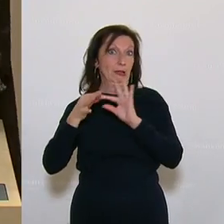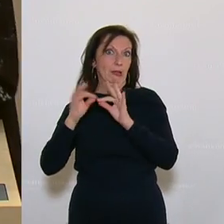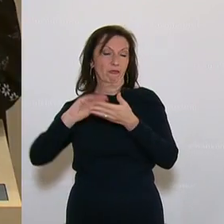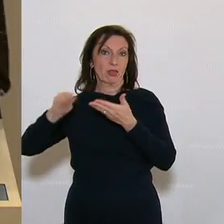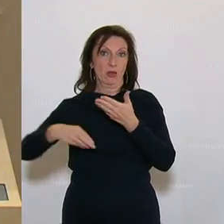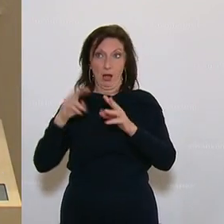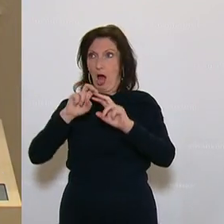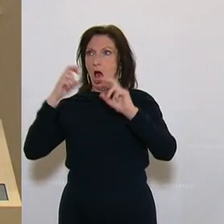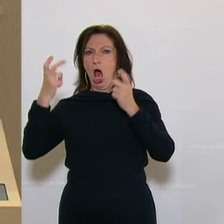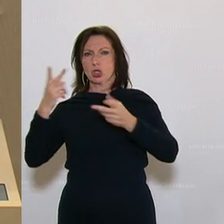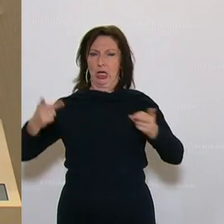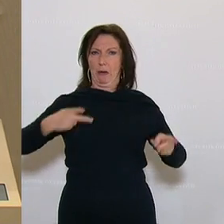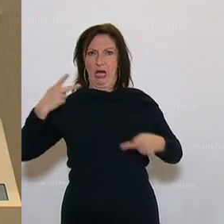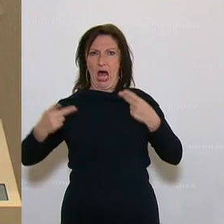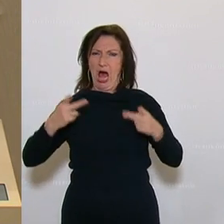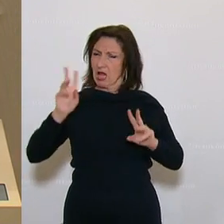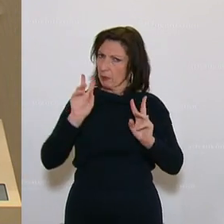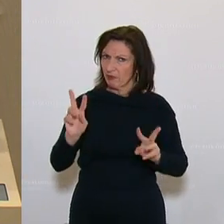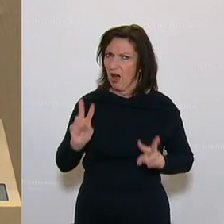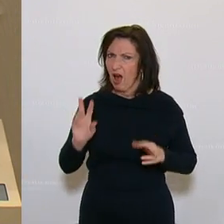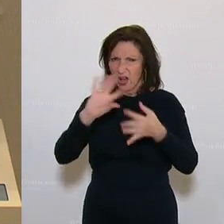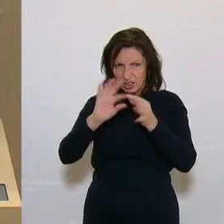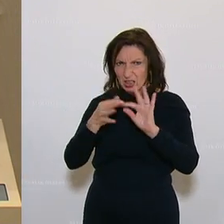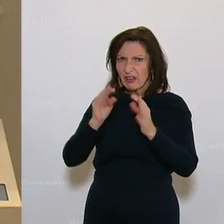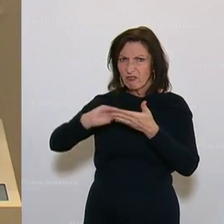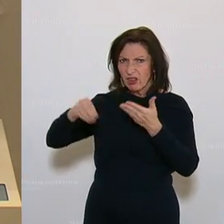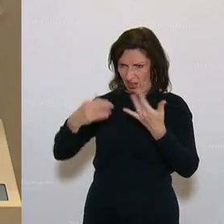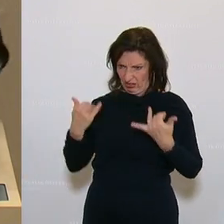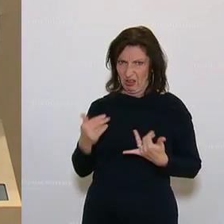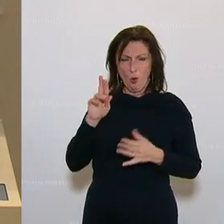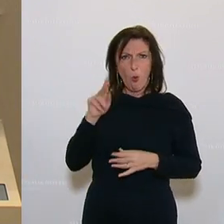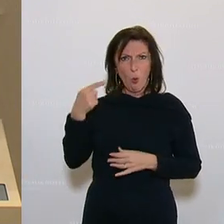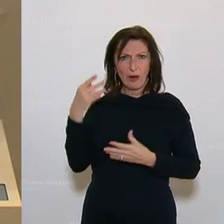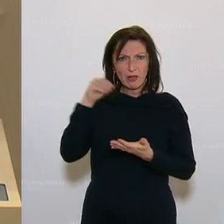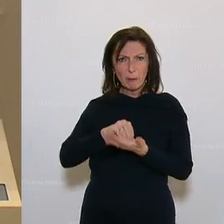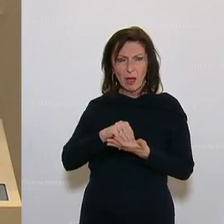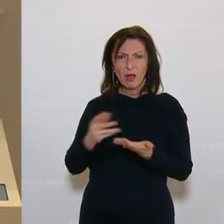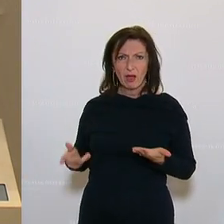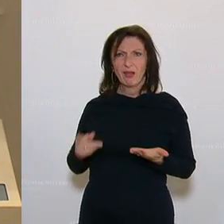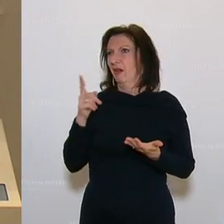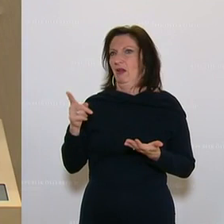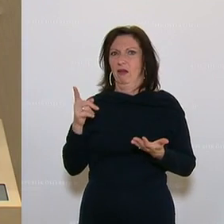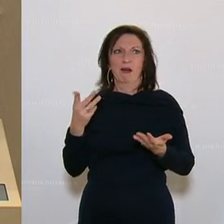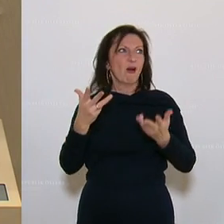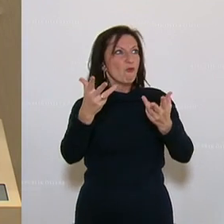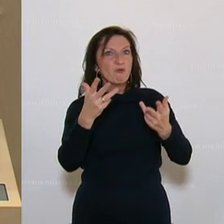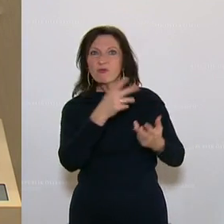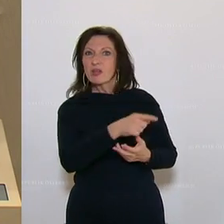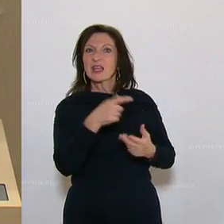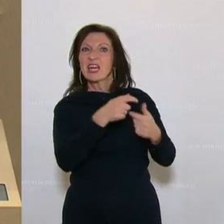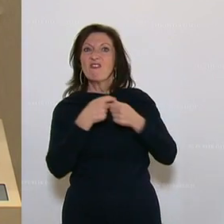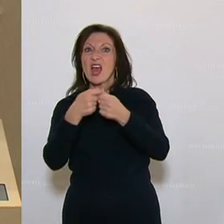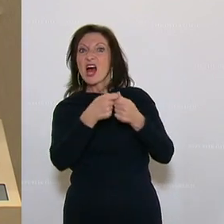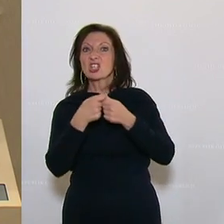sich da im Ausschuss gerühmt damit. Aber ganz ehrlich, die Kettenverträge, die jetzt im UG vorgesehen sind, sind völlig gegen den Wunsch und Willen der